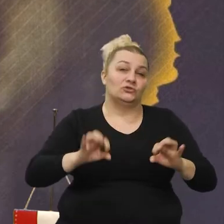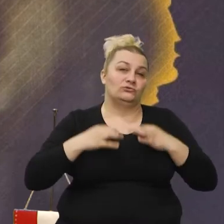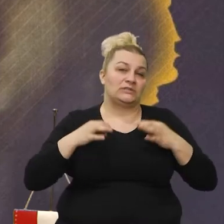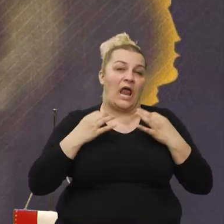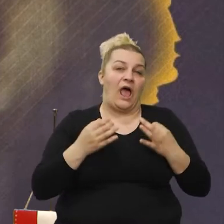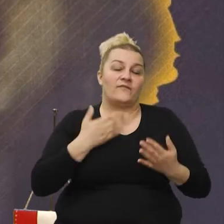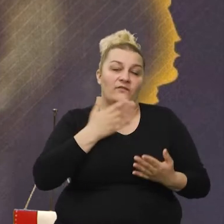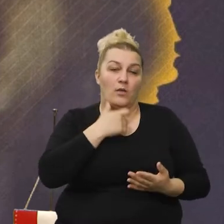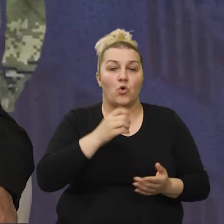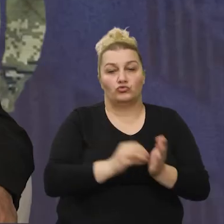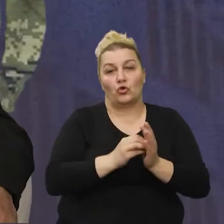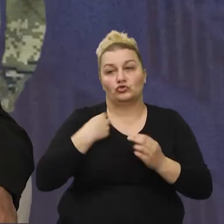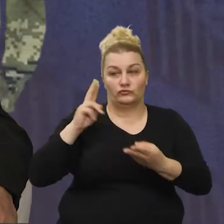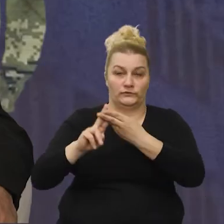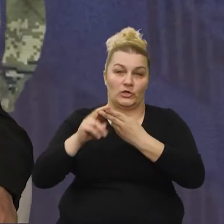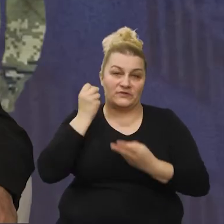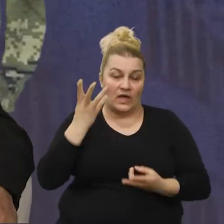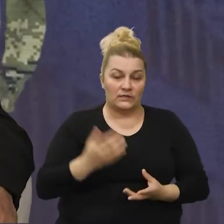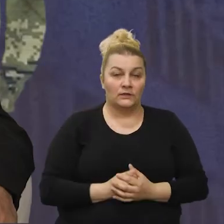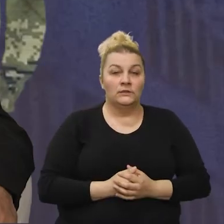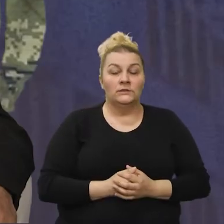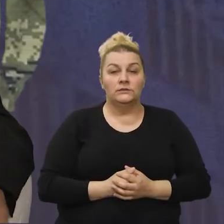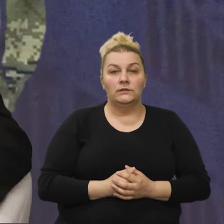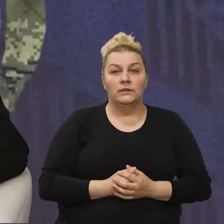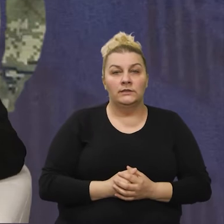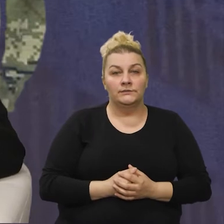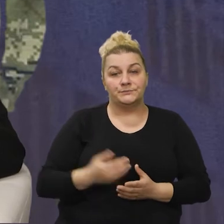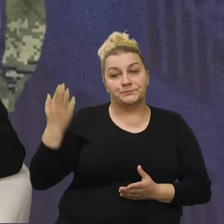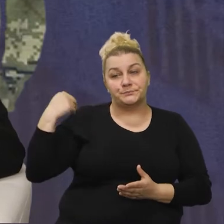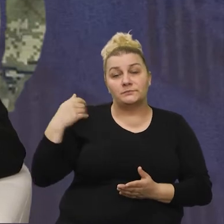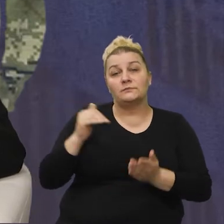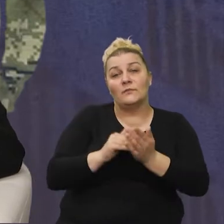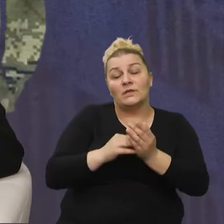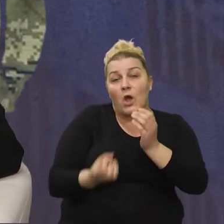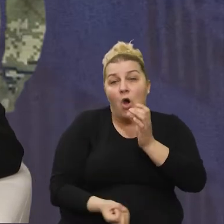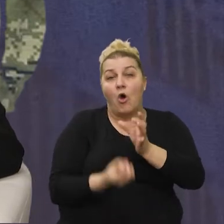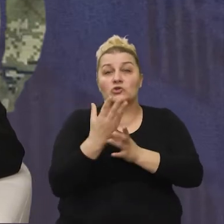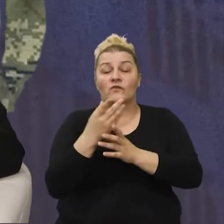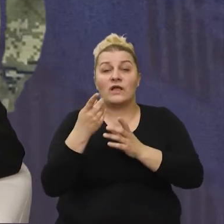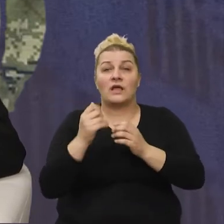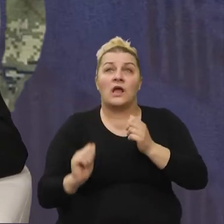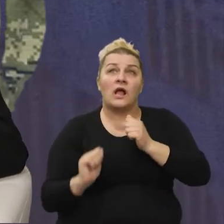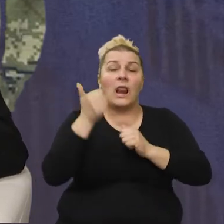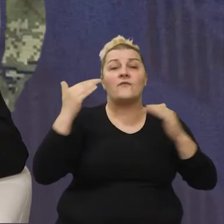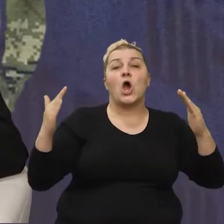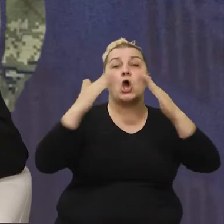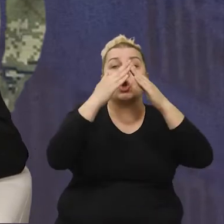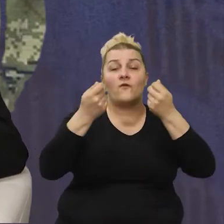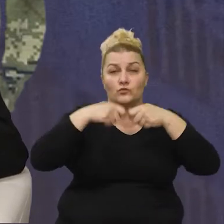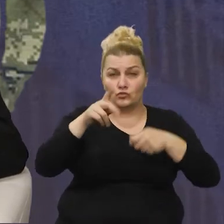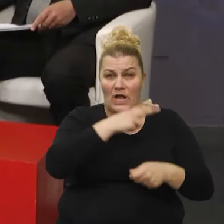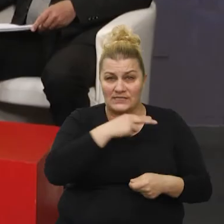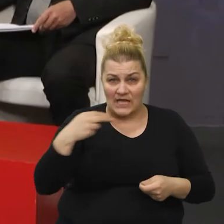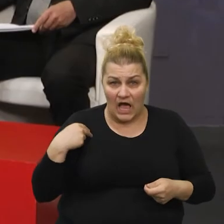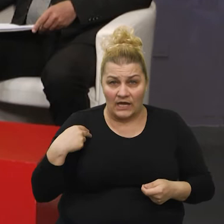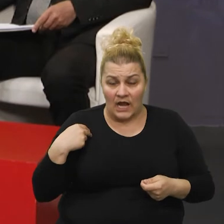jasno trebalo je oformiti i osnovati udrugu, krovnu udrugu u Zagrebu i